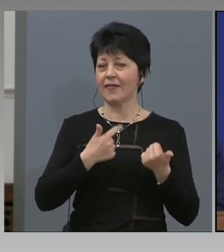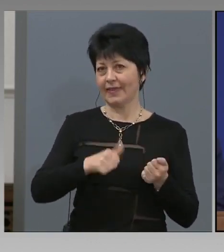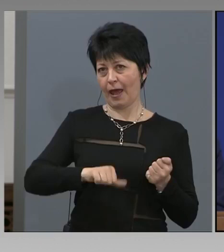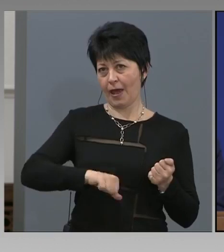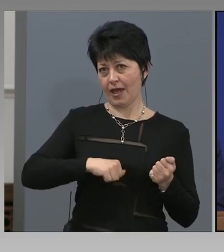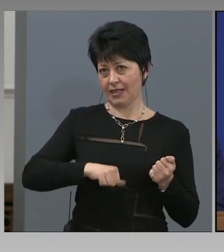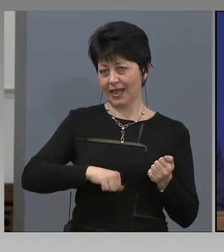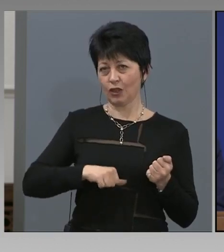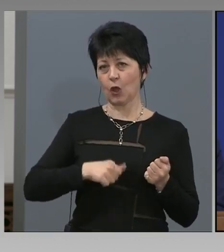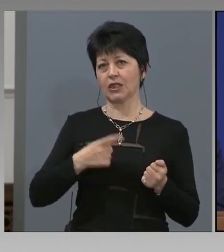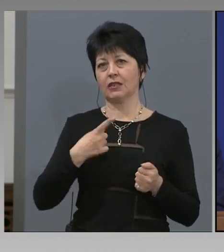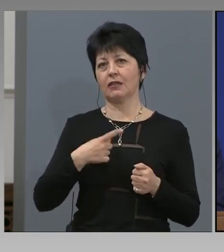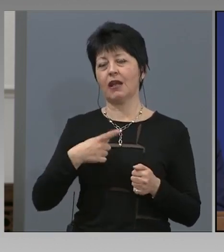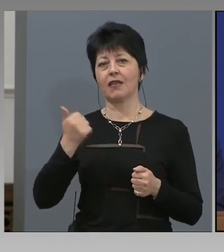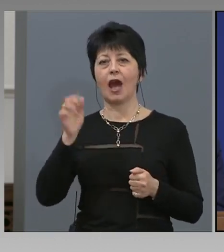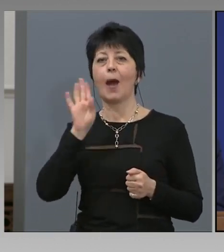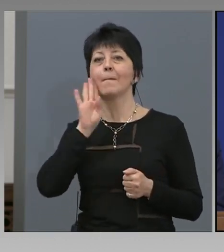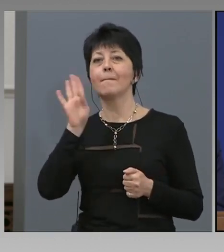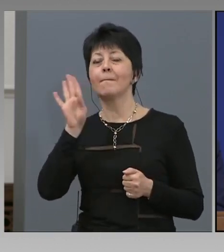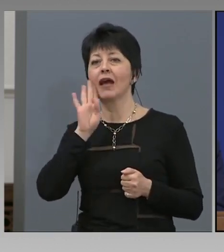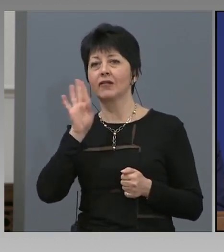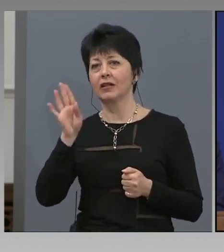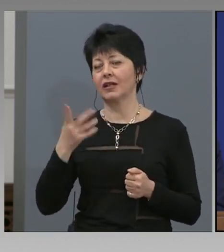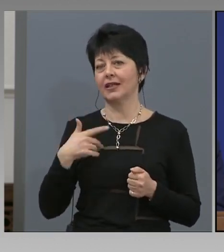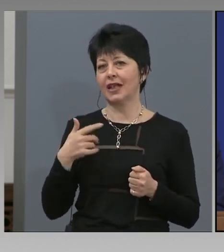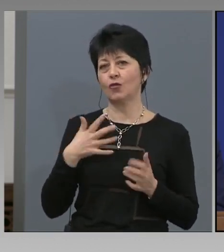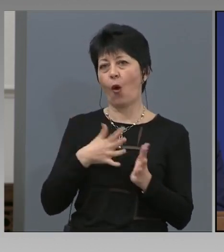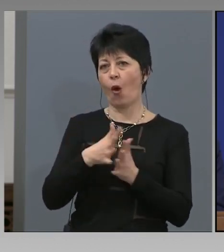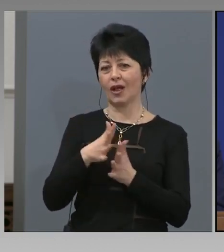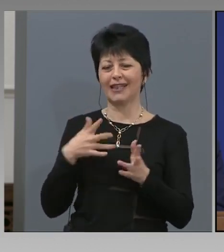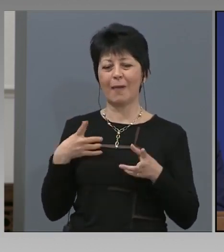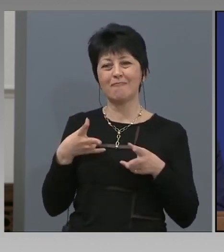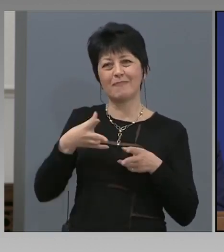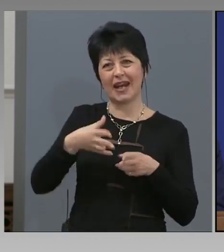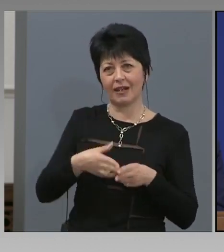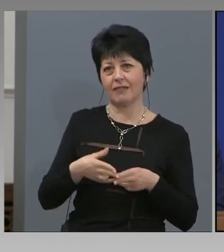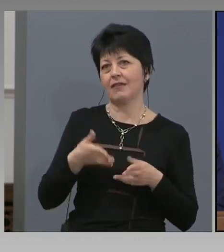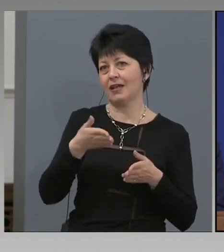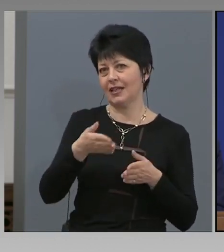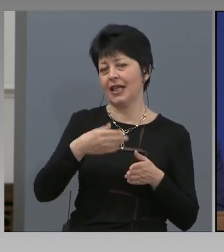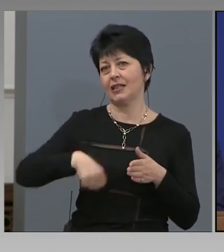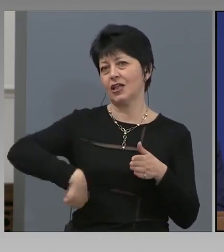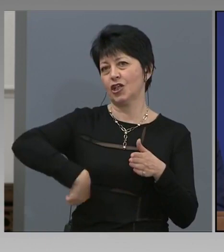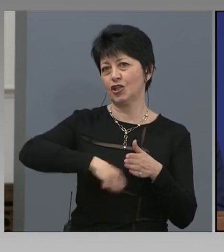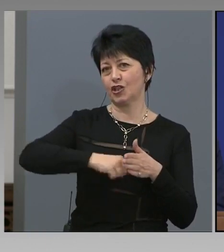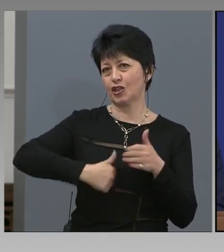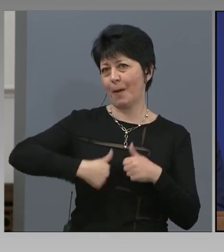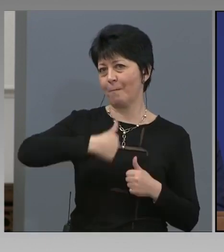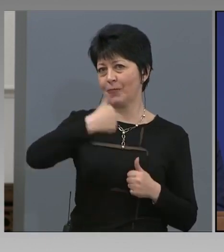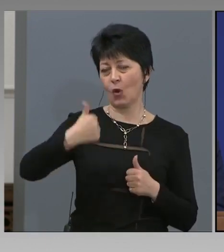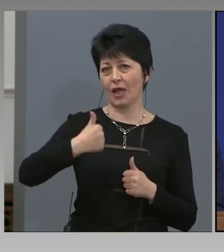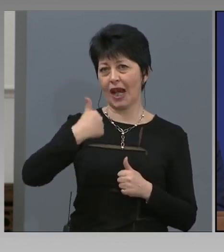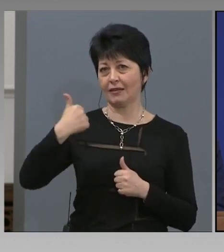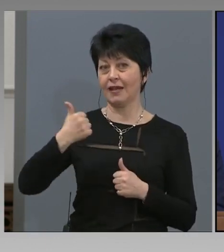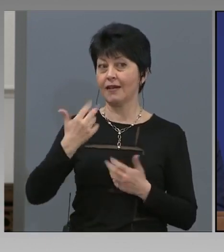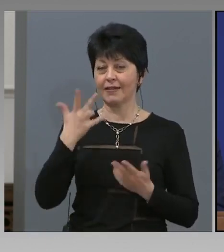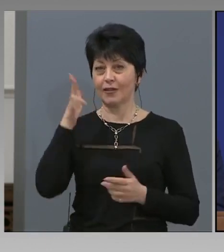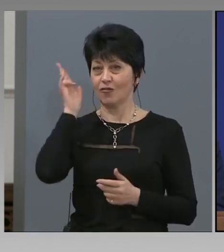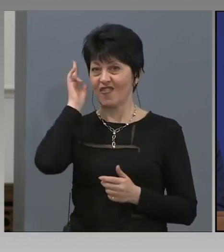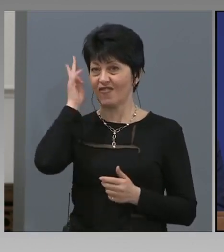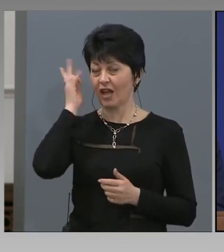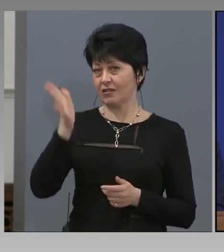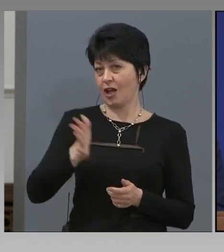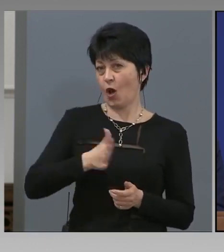конкретно от Белгия, които решиха хората да си прекратят шампионата. Как гледате на такива мерки в момент, в който във Франция умират под над хиляда души?